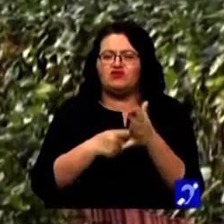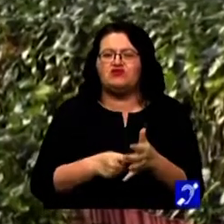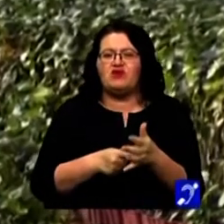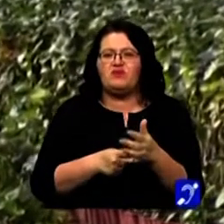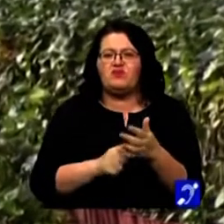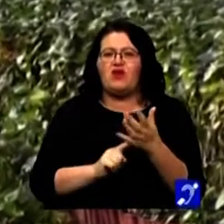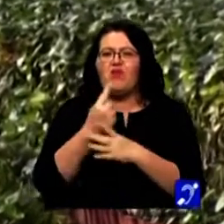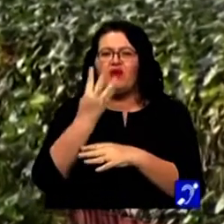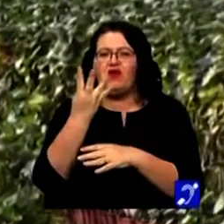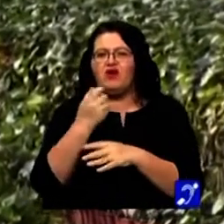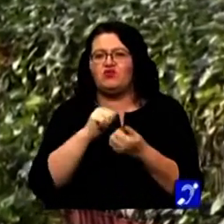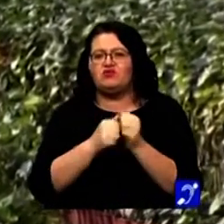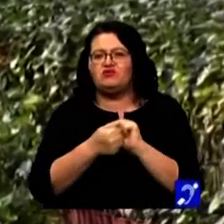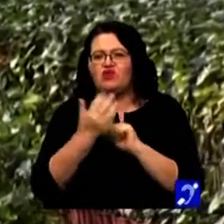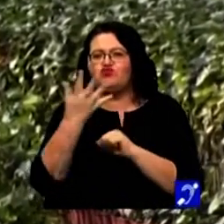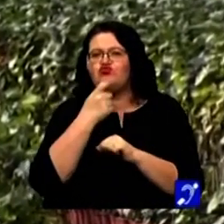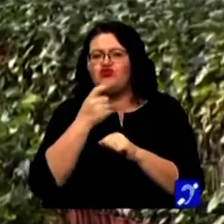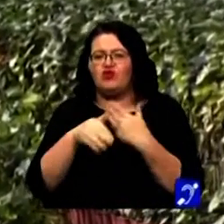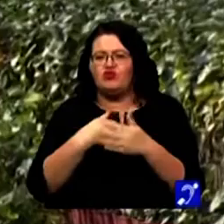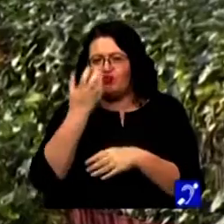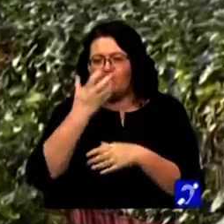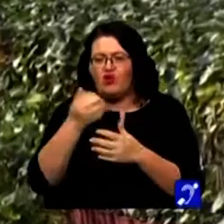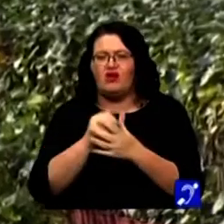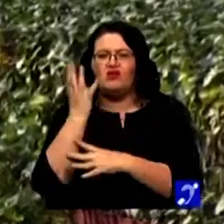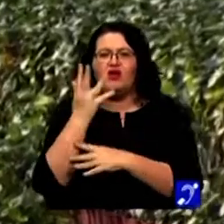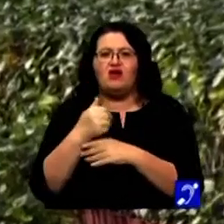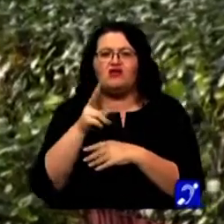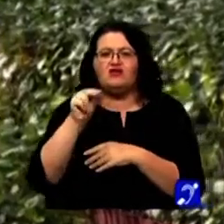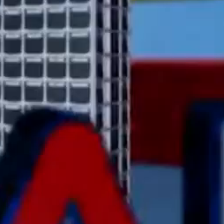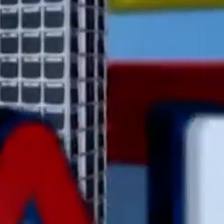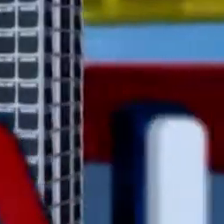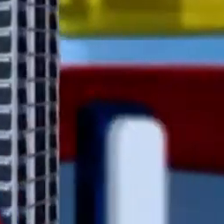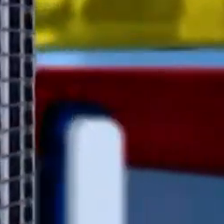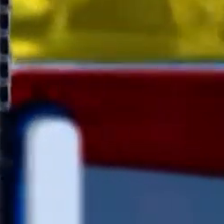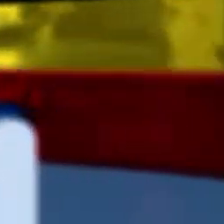ani de la cultivare, iar o plantă în ghiveci costă 30 de lei.